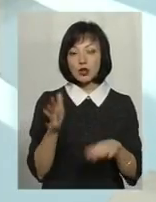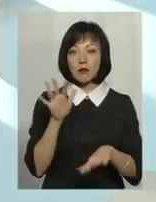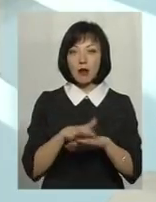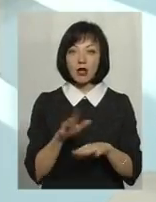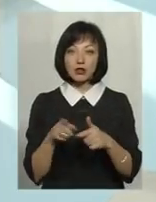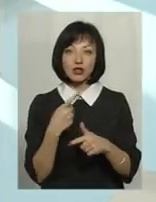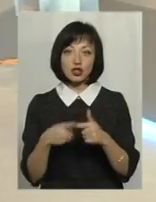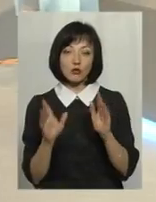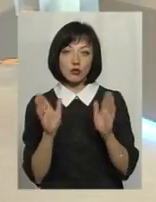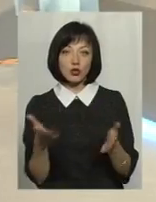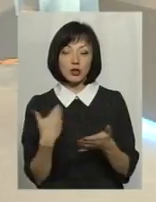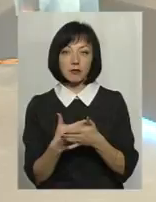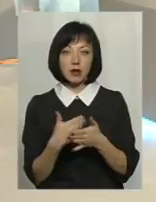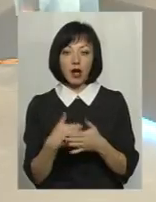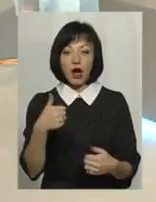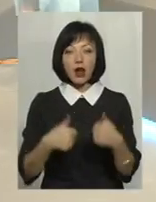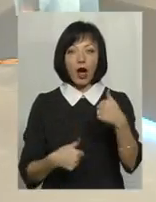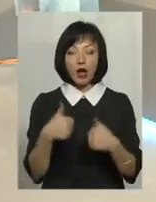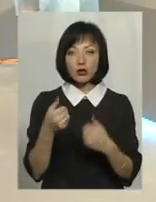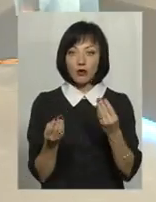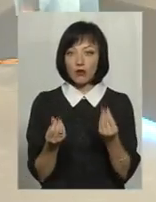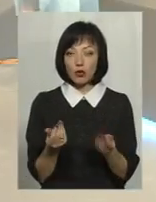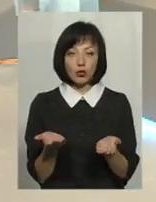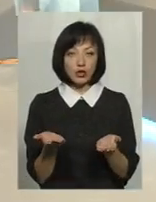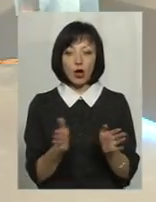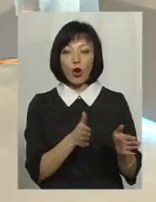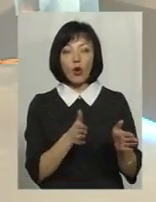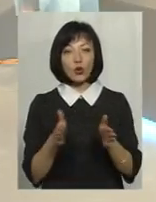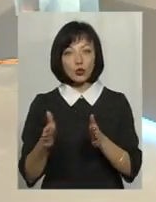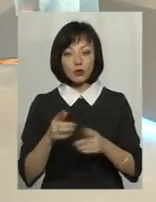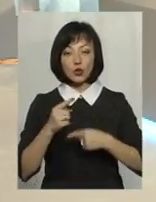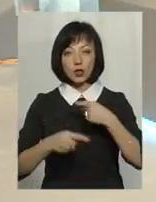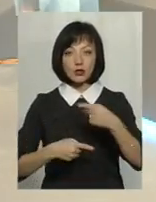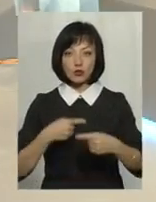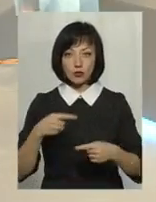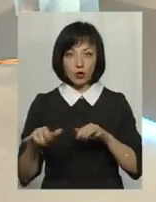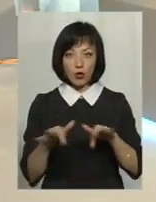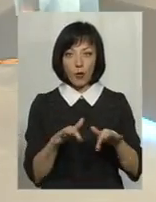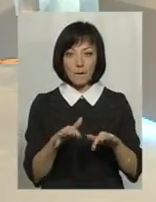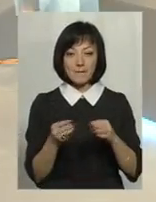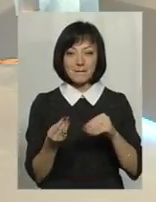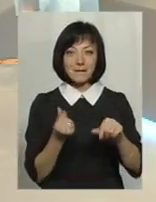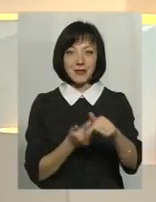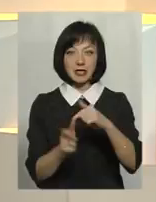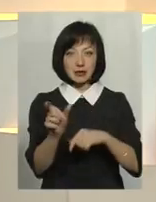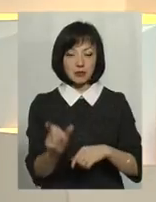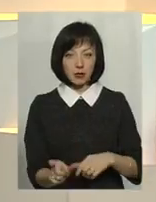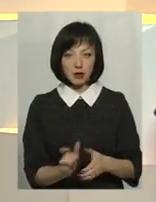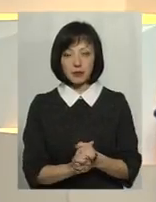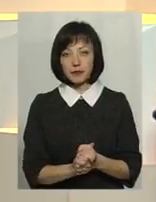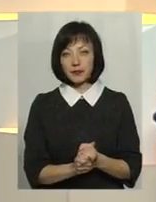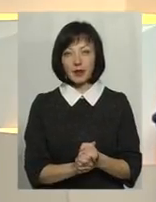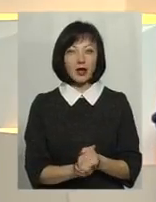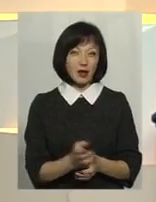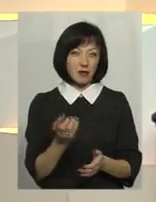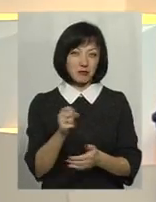чи це буде грантові кошти. Тобто ми готуємо до наступного кроку підприємців. По суті